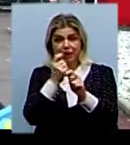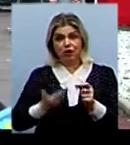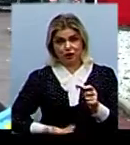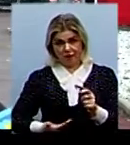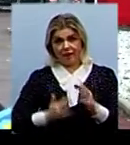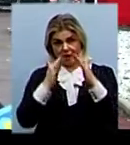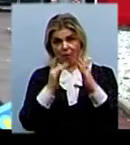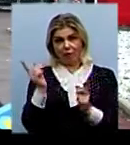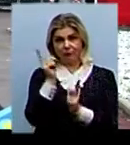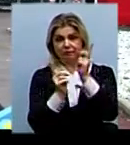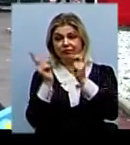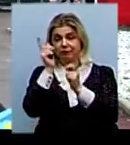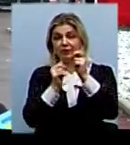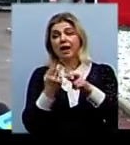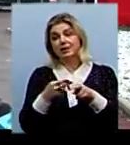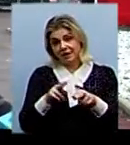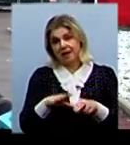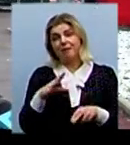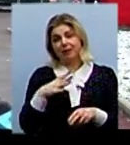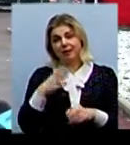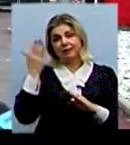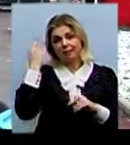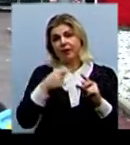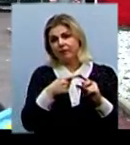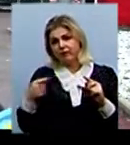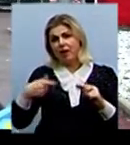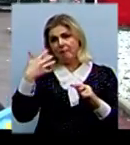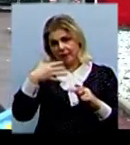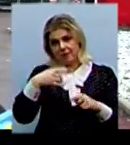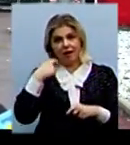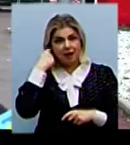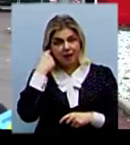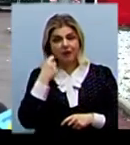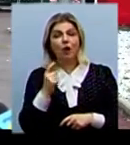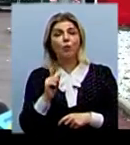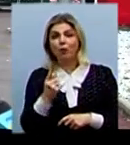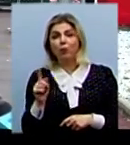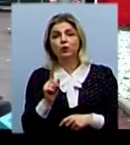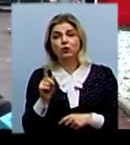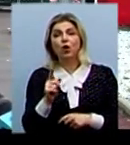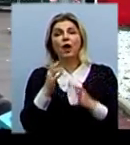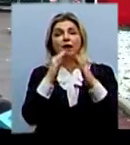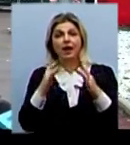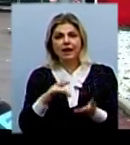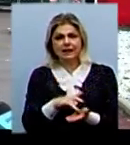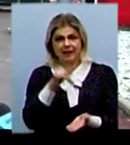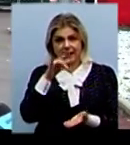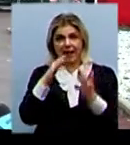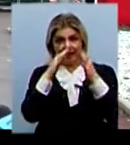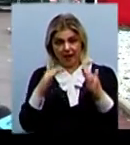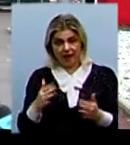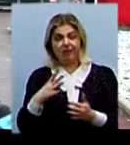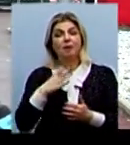ялинки. І це було впродовж, мабуть, 50 років. Тому що колись центральна ялинка стояла